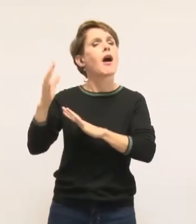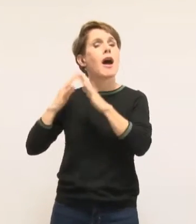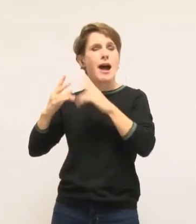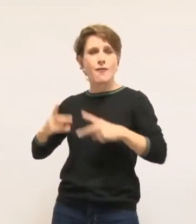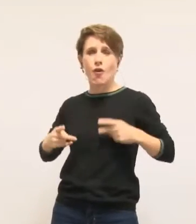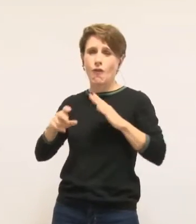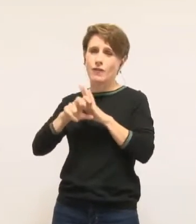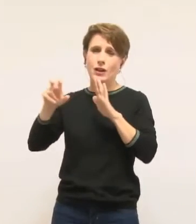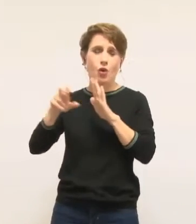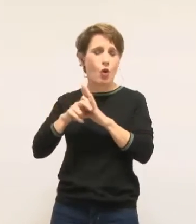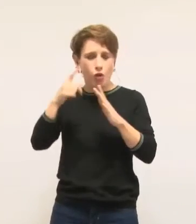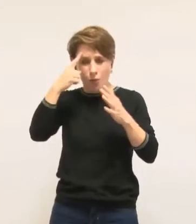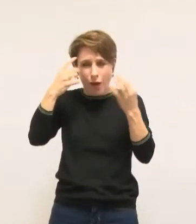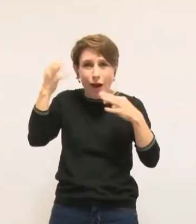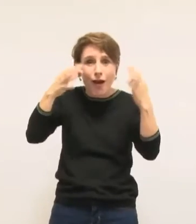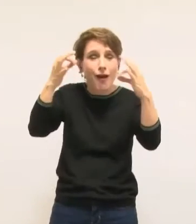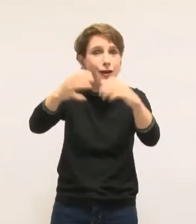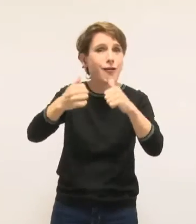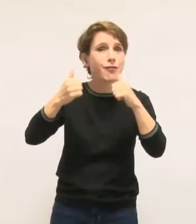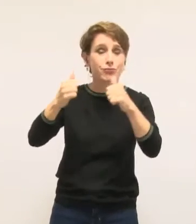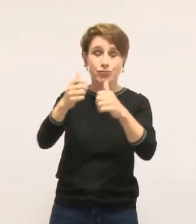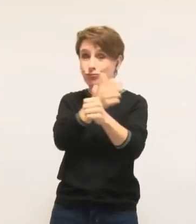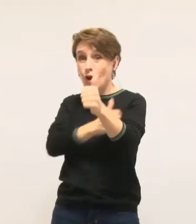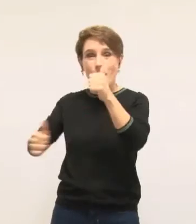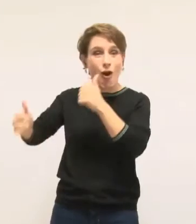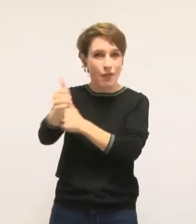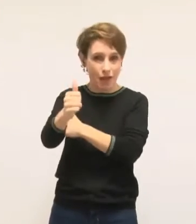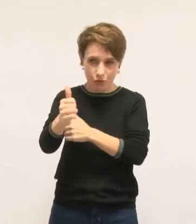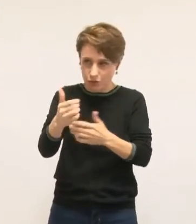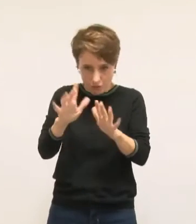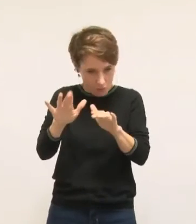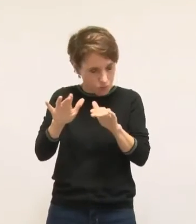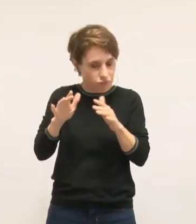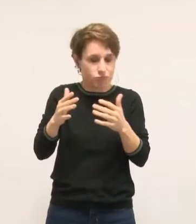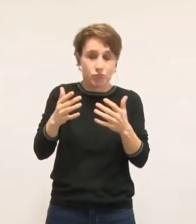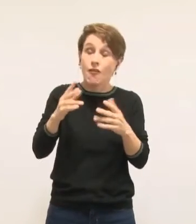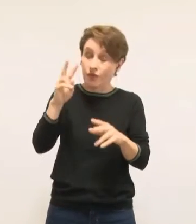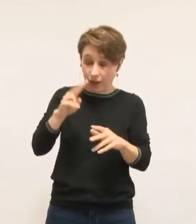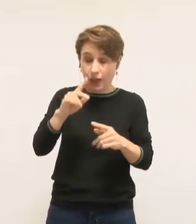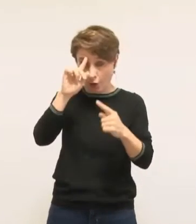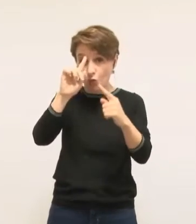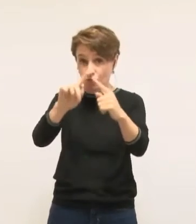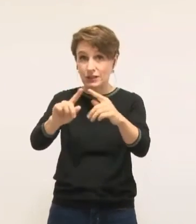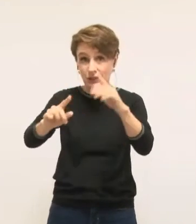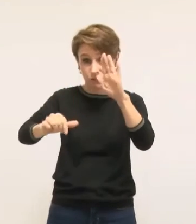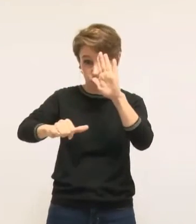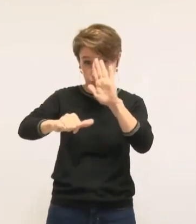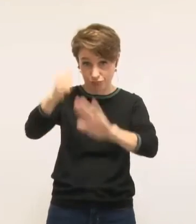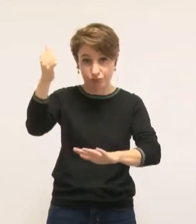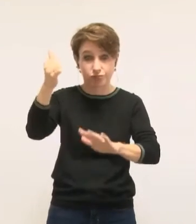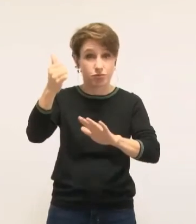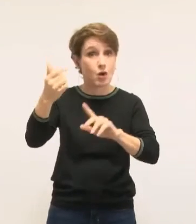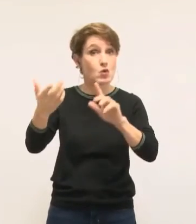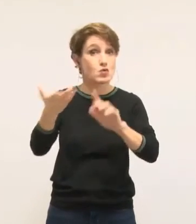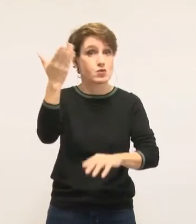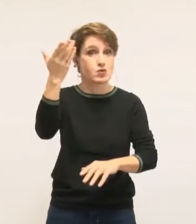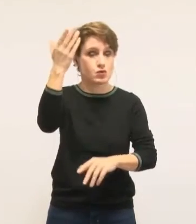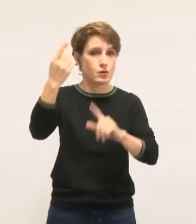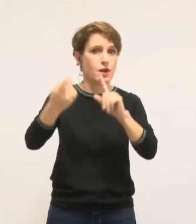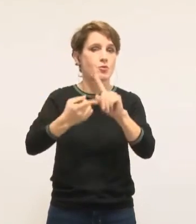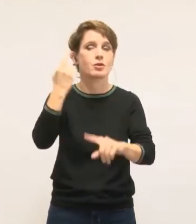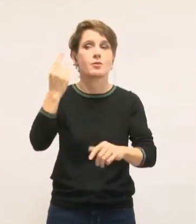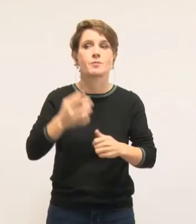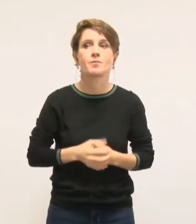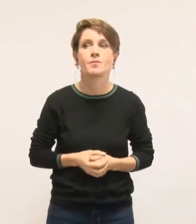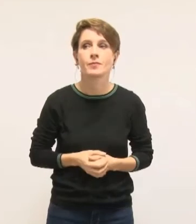innovante sont bien des enjeux majeurs. Ce plan doit aussi répondre, à notre